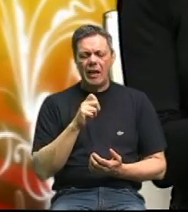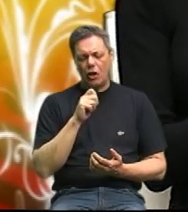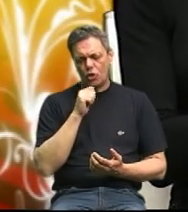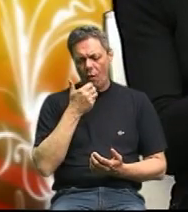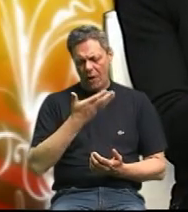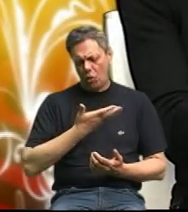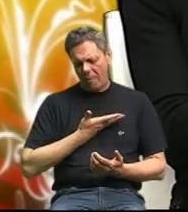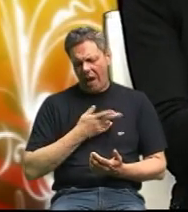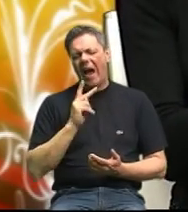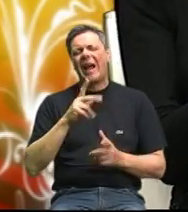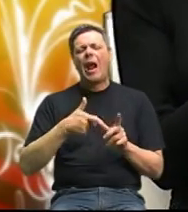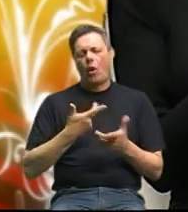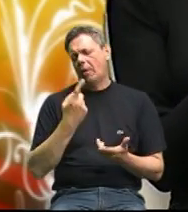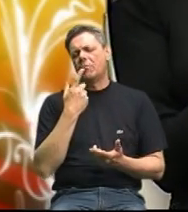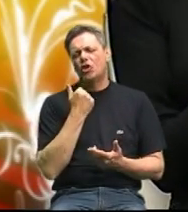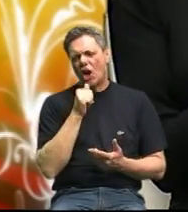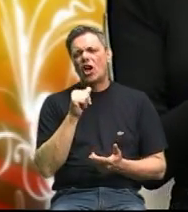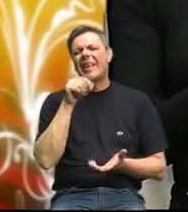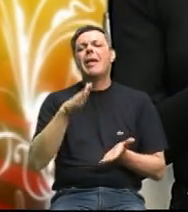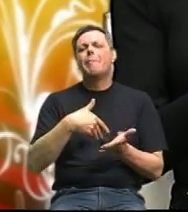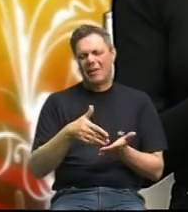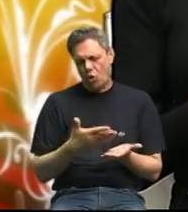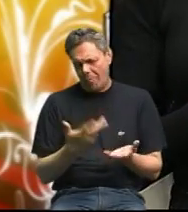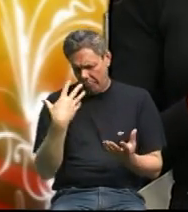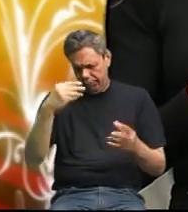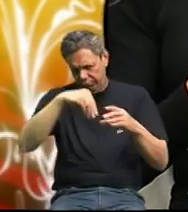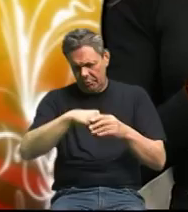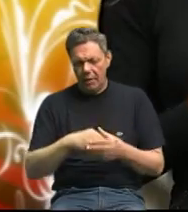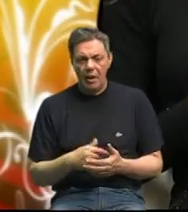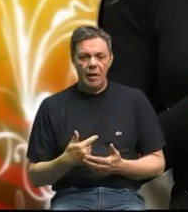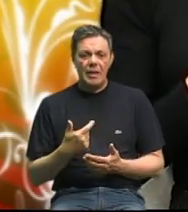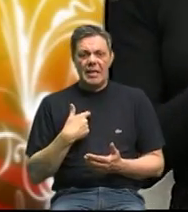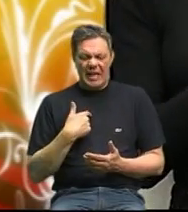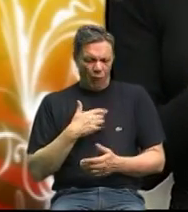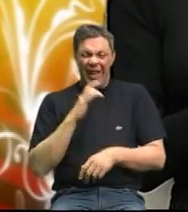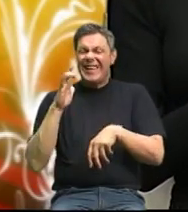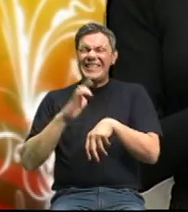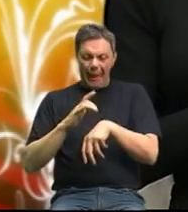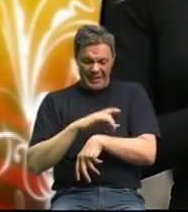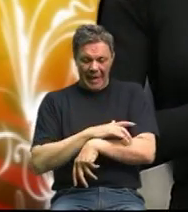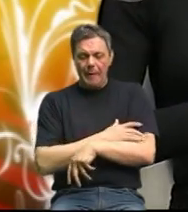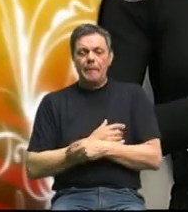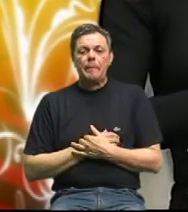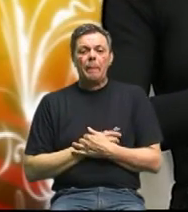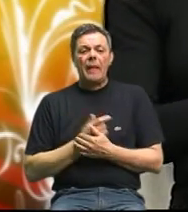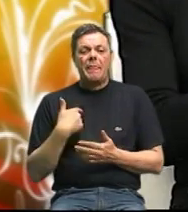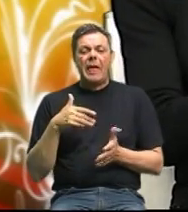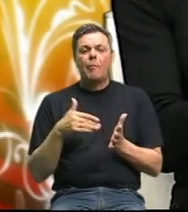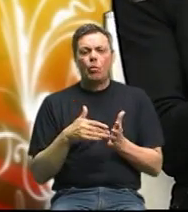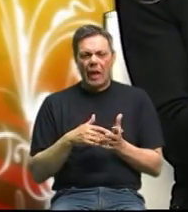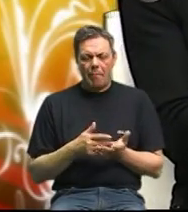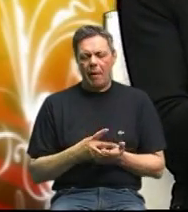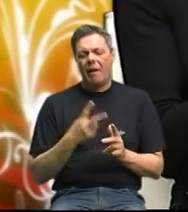kalorije u šećeru i u masnoće za svoje čelije da bi zaštitil svoje čelije jemu treba